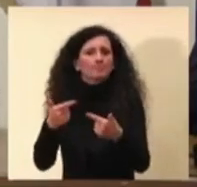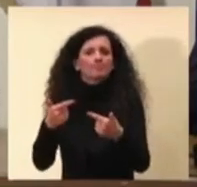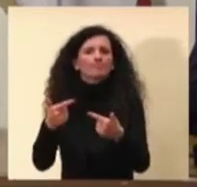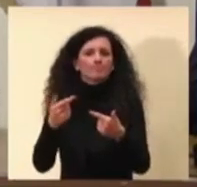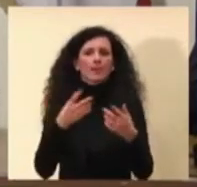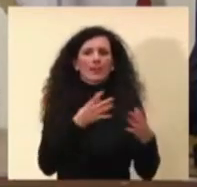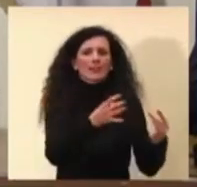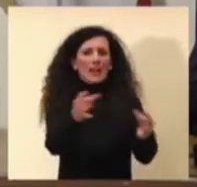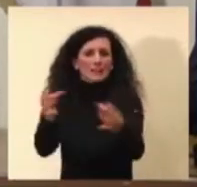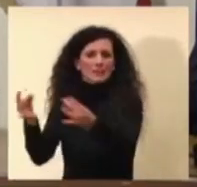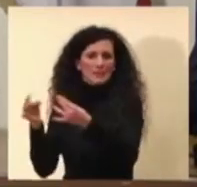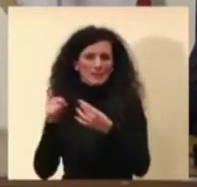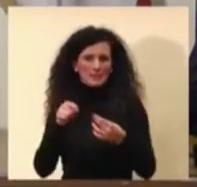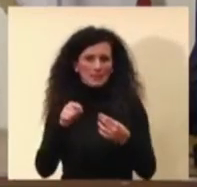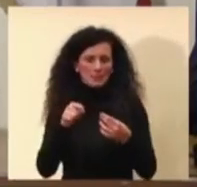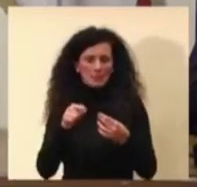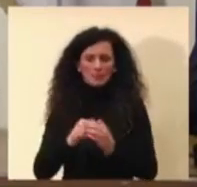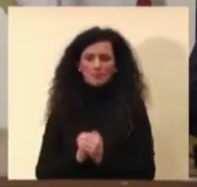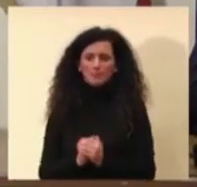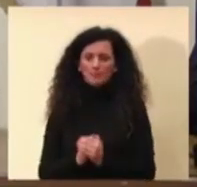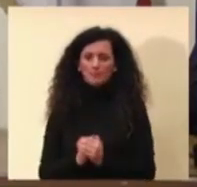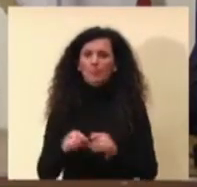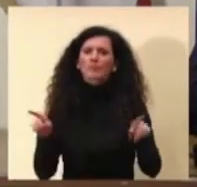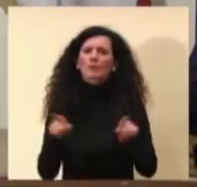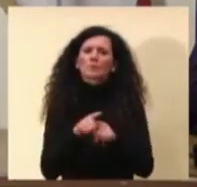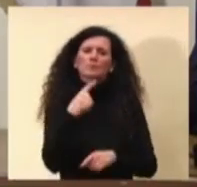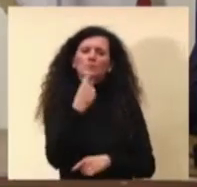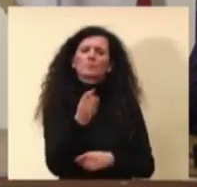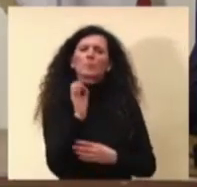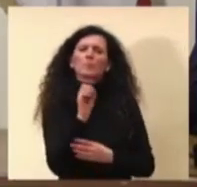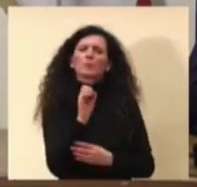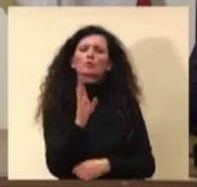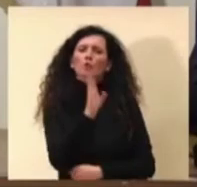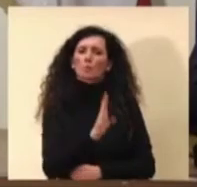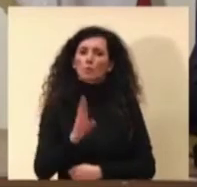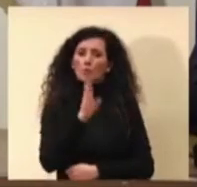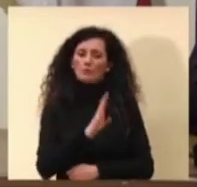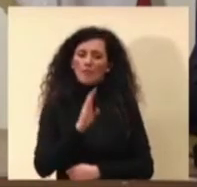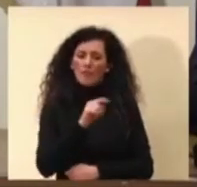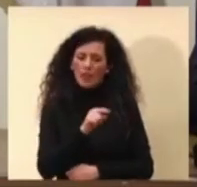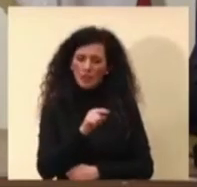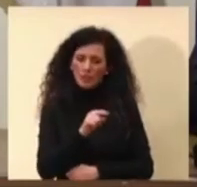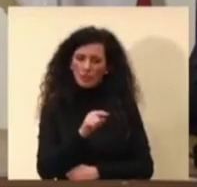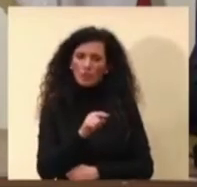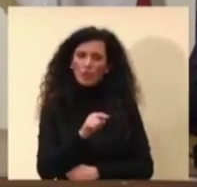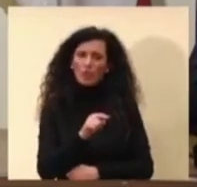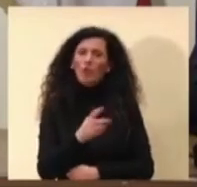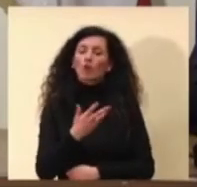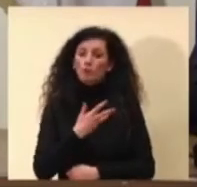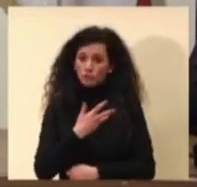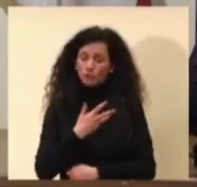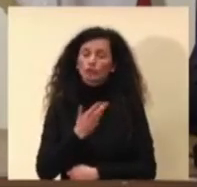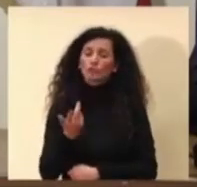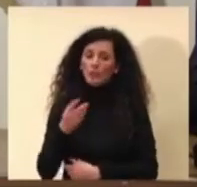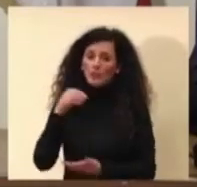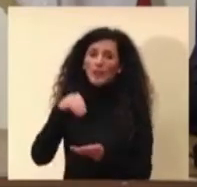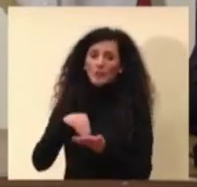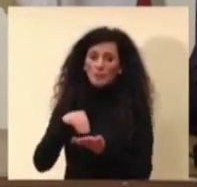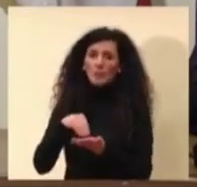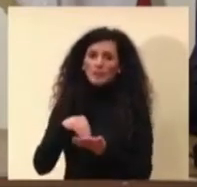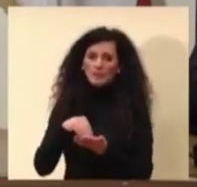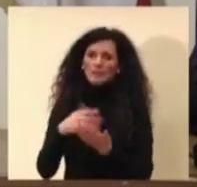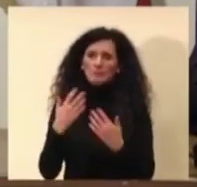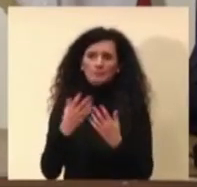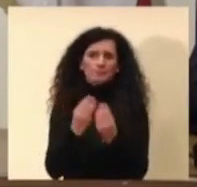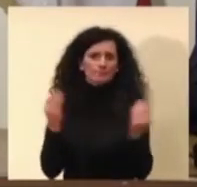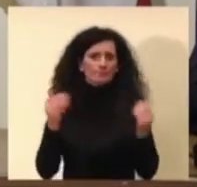Come accennava prima il professor Brusaferro abbiamo una diffusa presenza della variante UK, detta anche